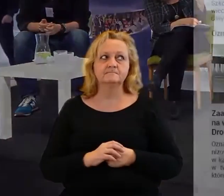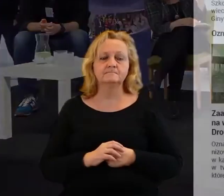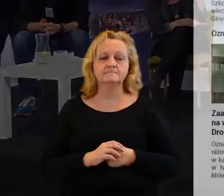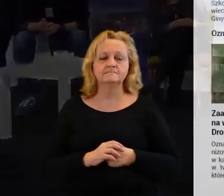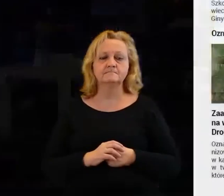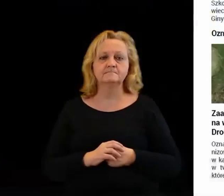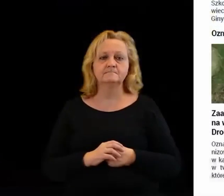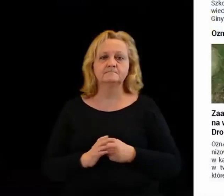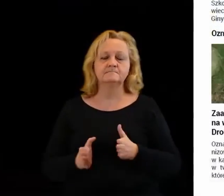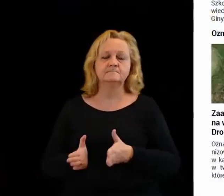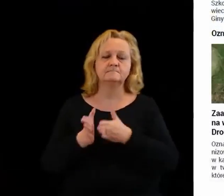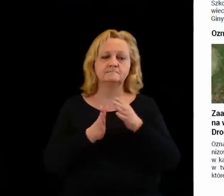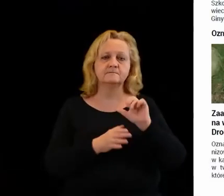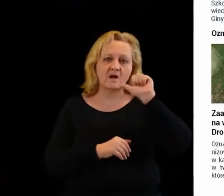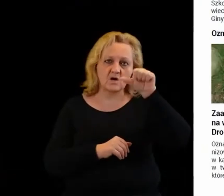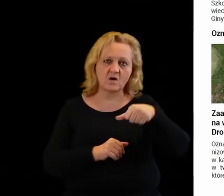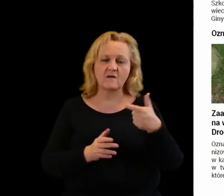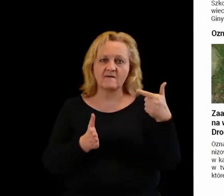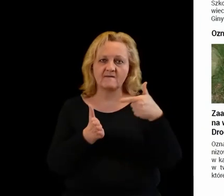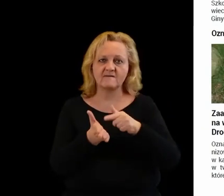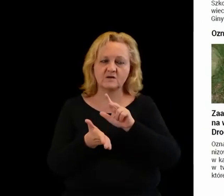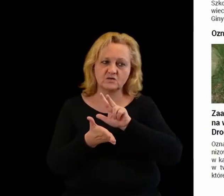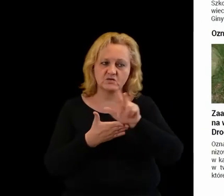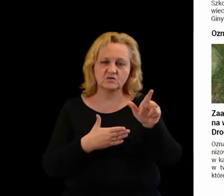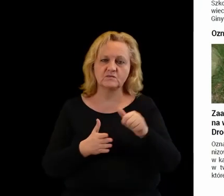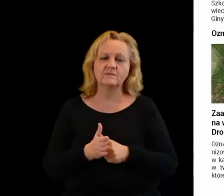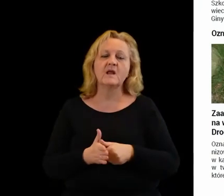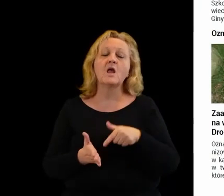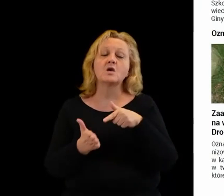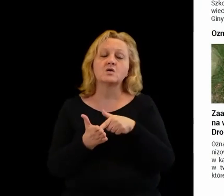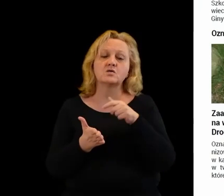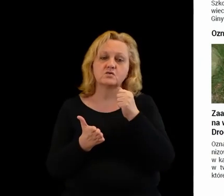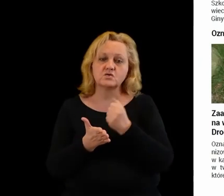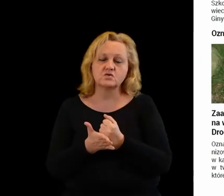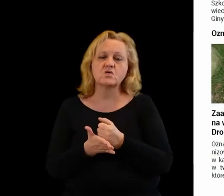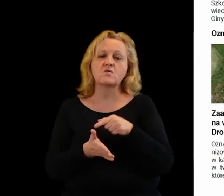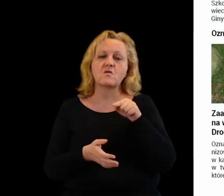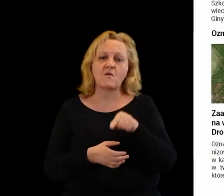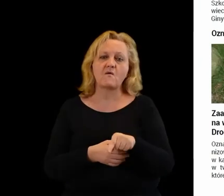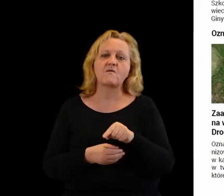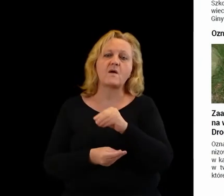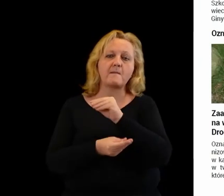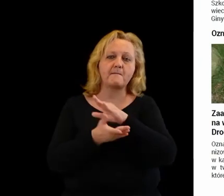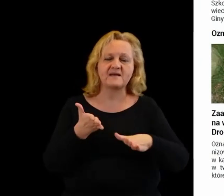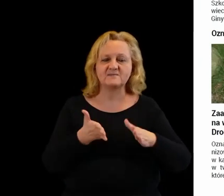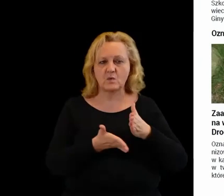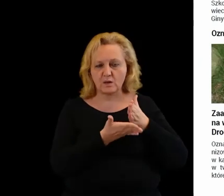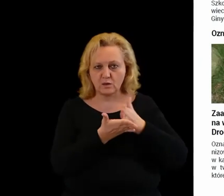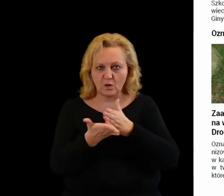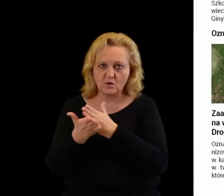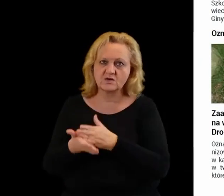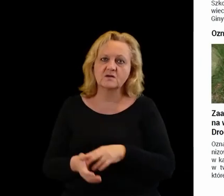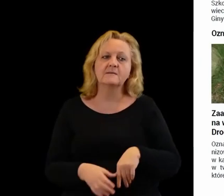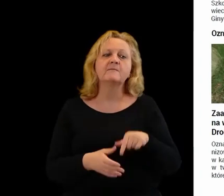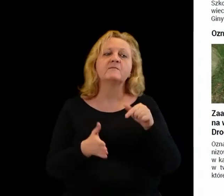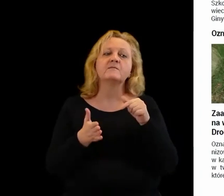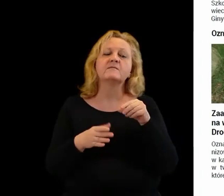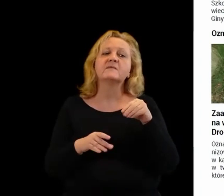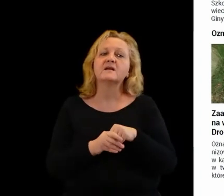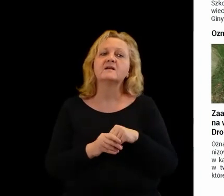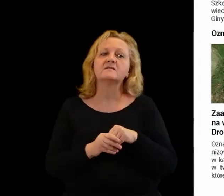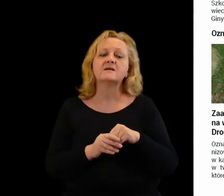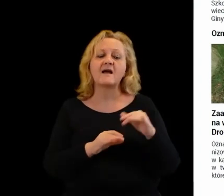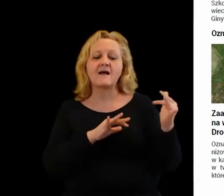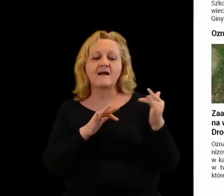Kolejny rok 2013. Znowu punkt bezpłatnego doradztwa. Podtrzymywanie